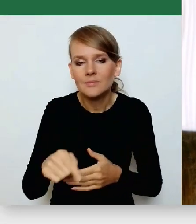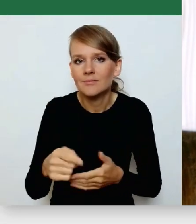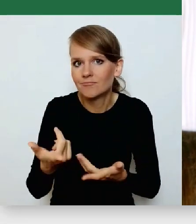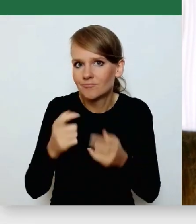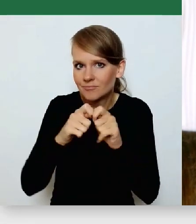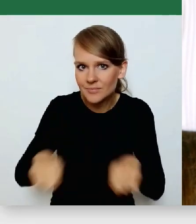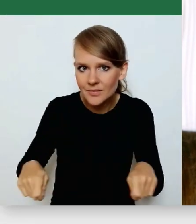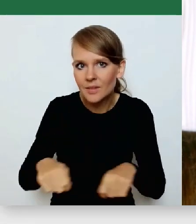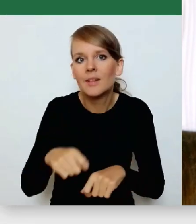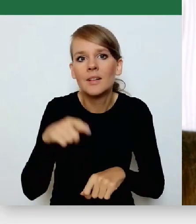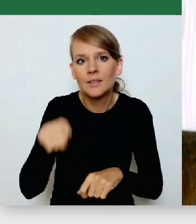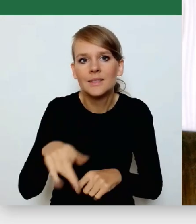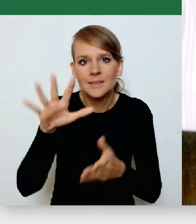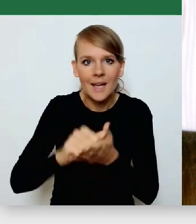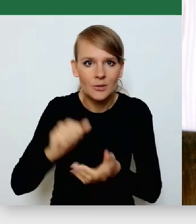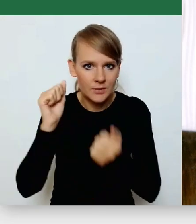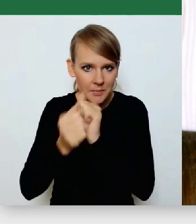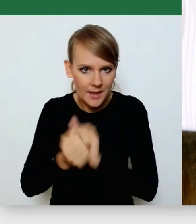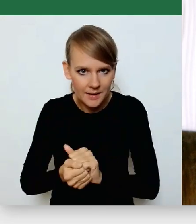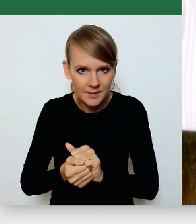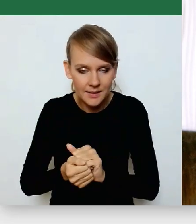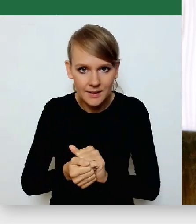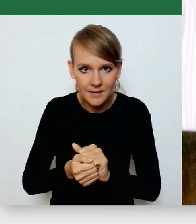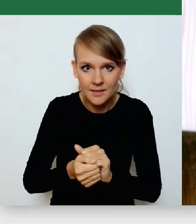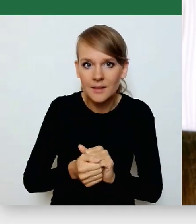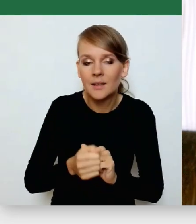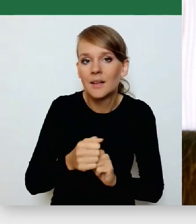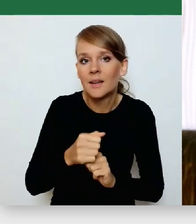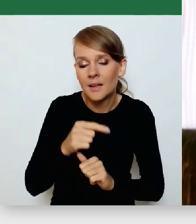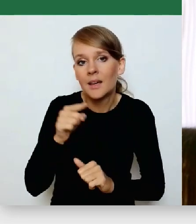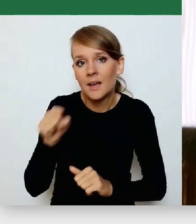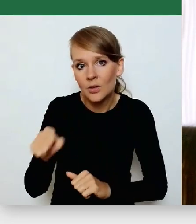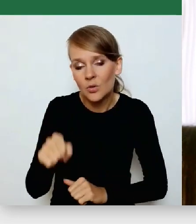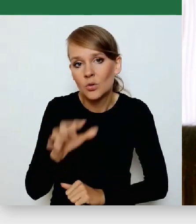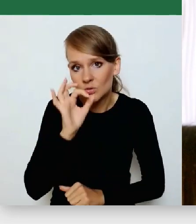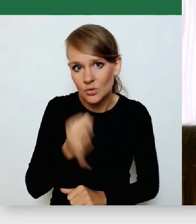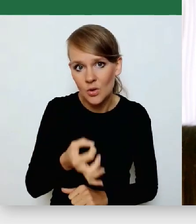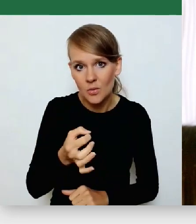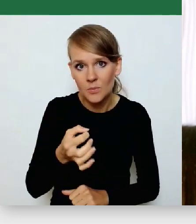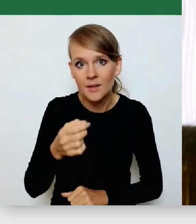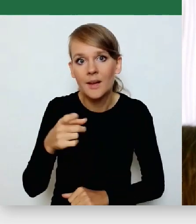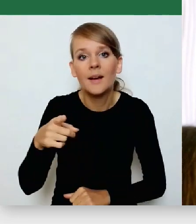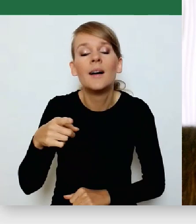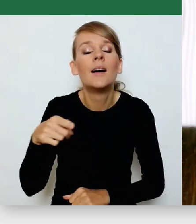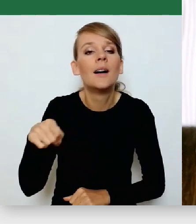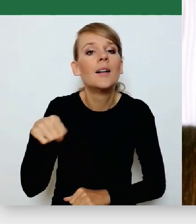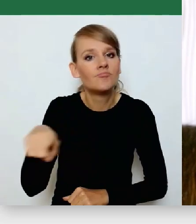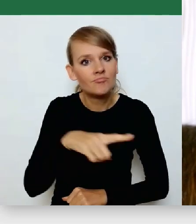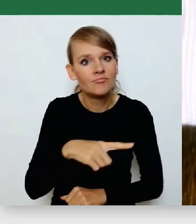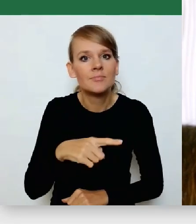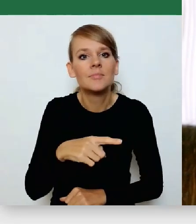zacząć zająć się zmianami. Czy wy jako, właśnie to jest bardzo dobre, bardzo optymistyczne, że jaką mocną siłę z tych kryzysów wynosicie